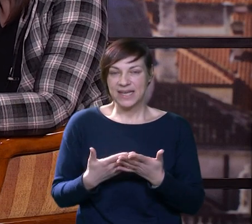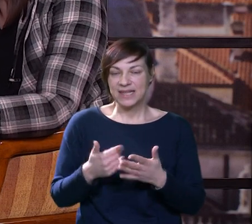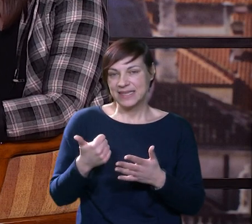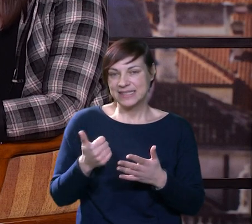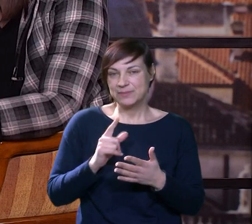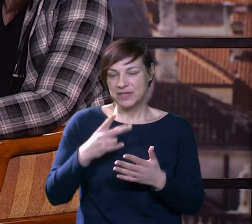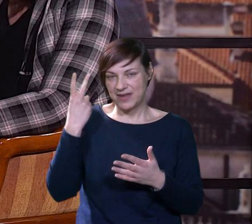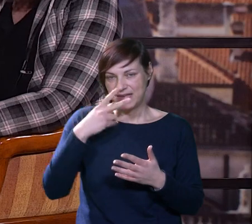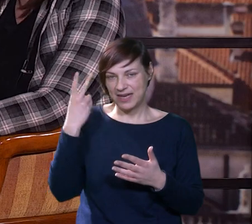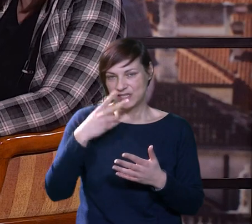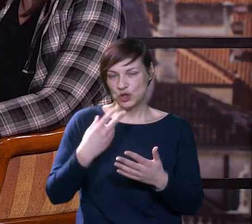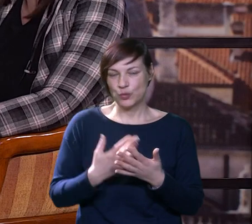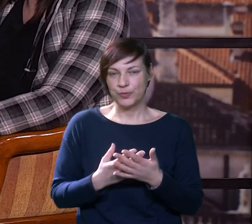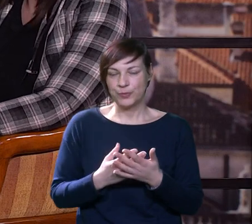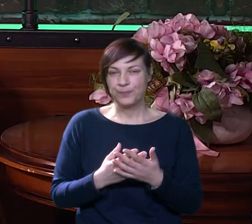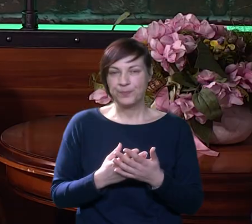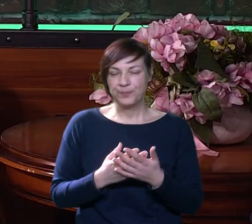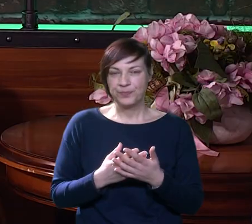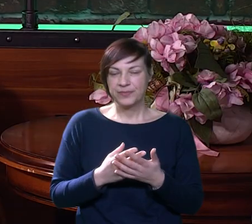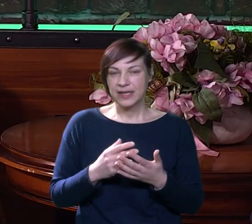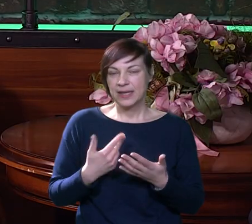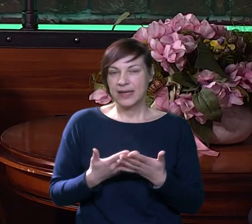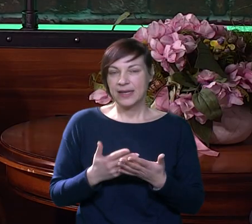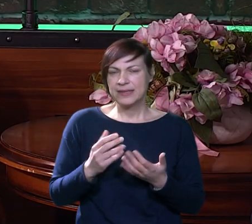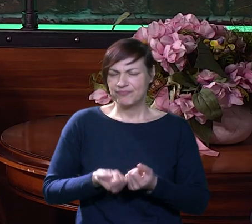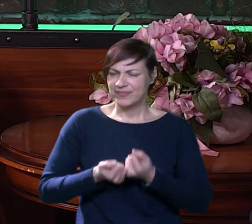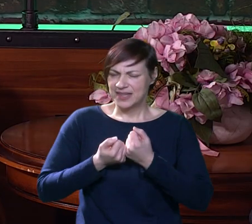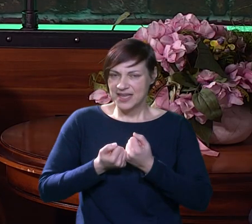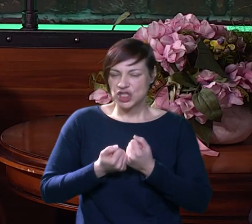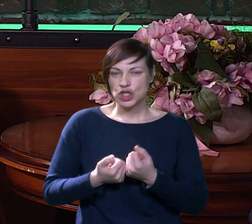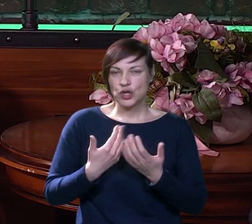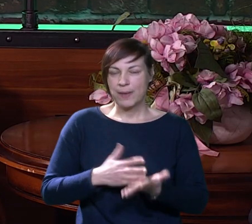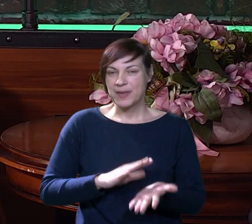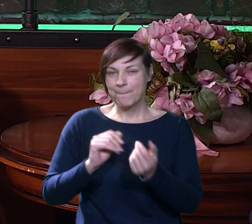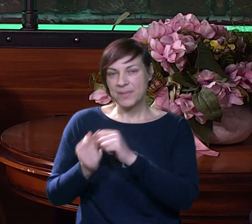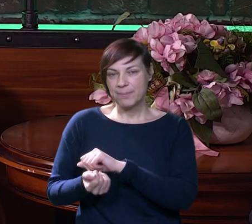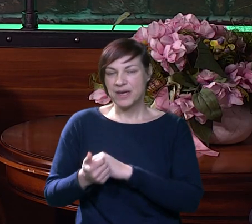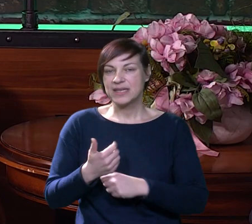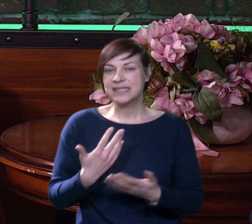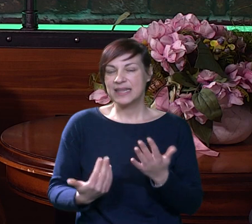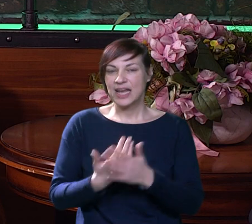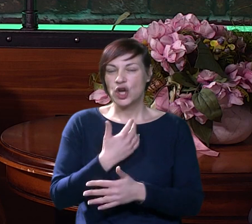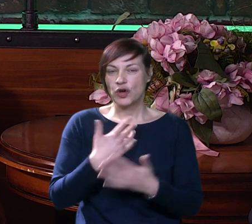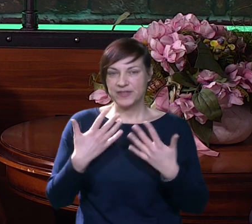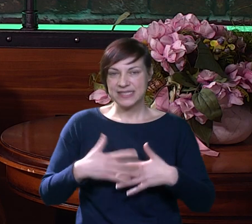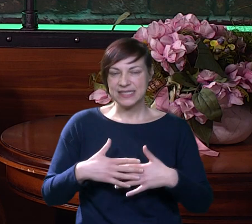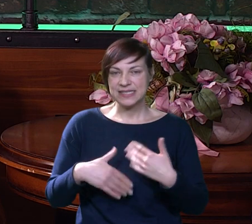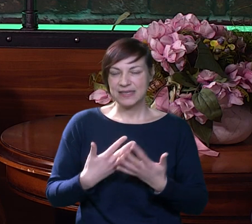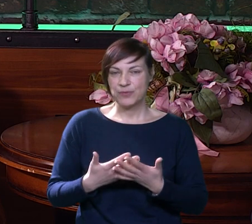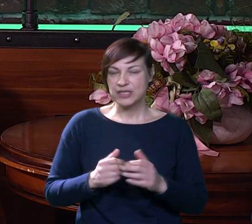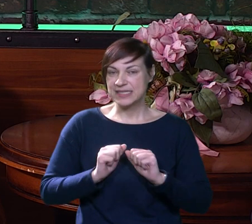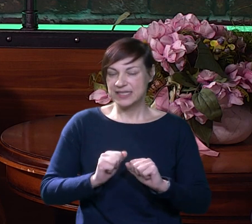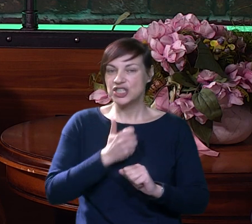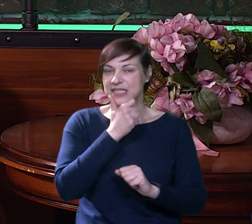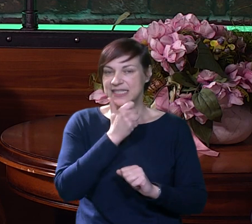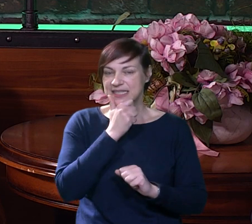iz prve možda ne rezumije odmah? Ne da postoje prepreke, nego im je jako teško prebati se na novi sistem. Oni se